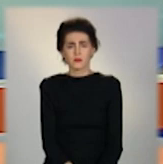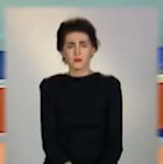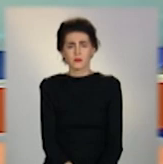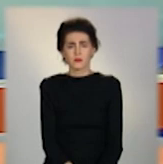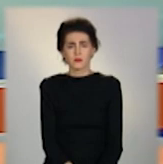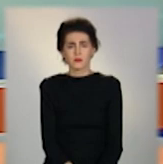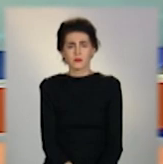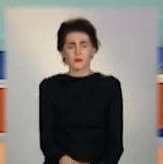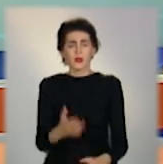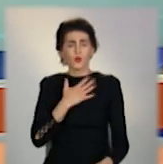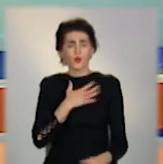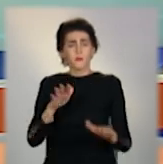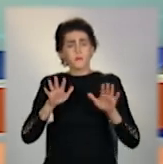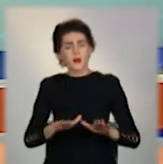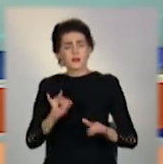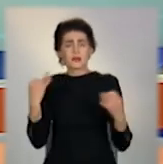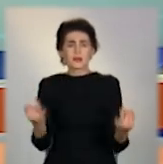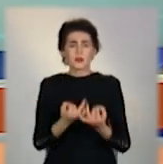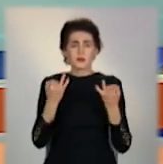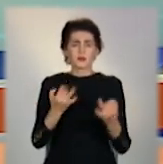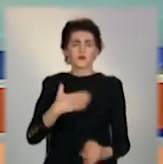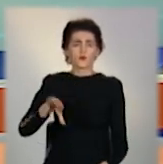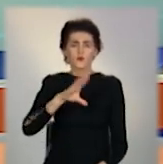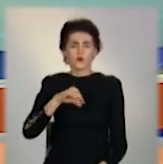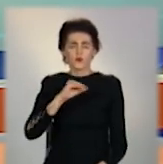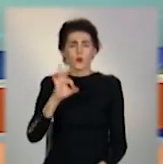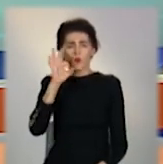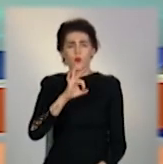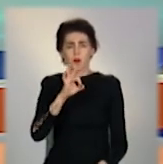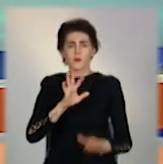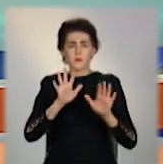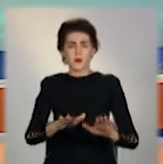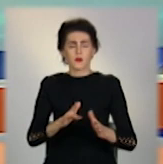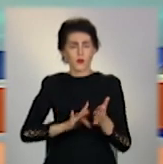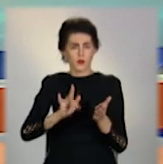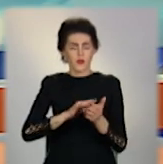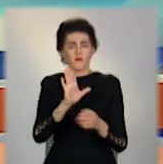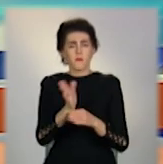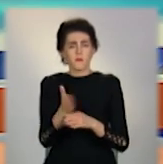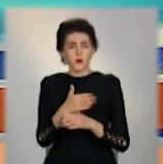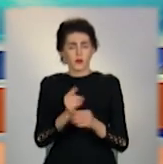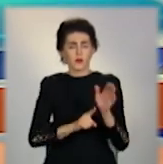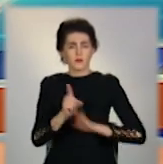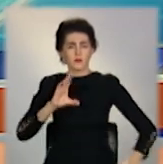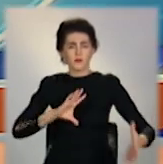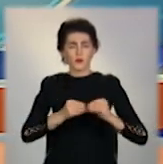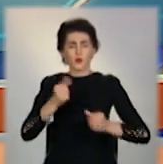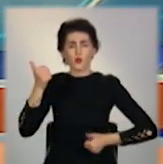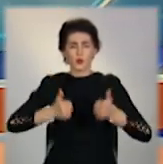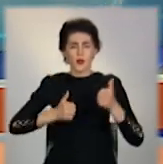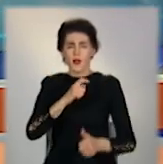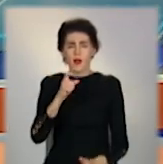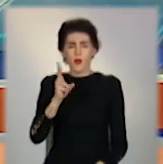Улюблені місця та цікавинки на мапу міста. В Маріуполі підбили підсумки конкурсу